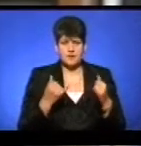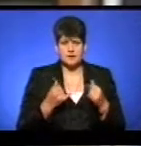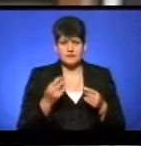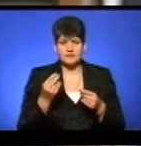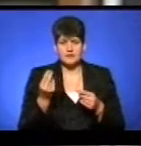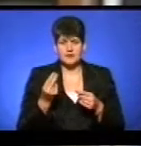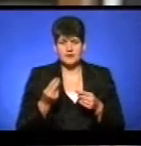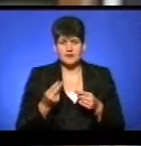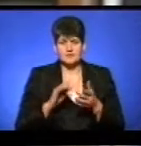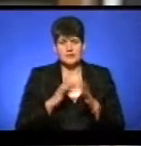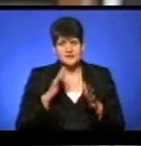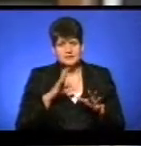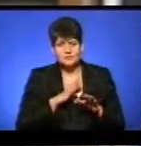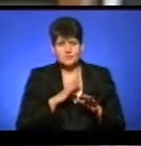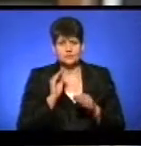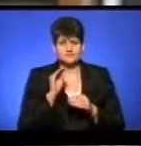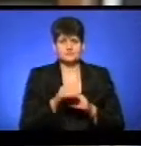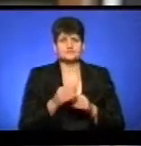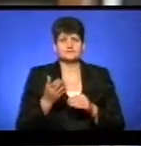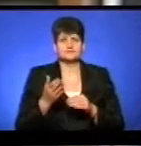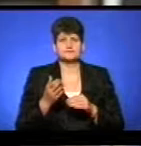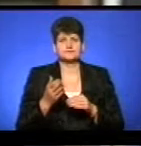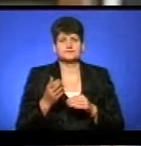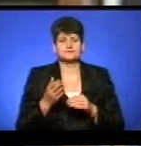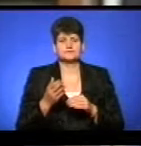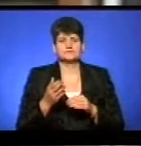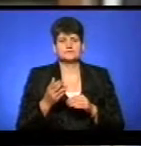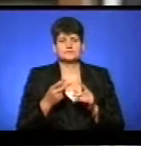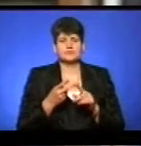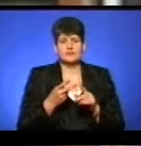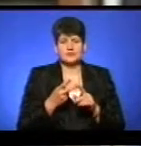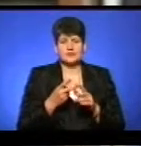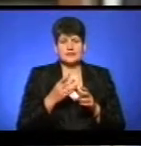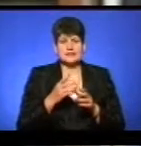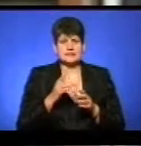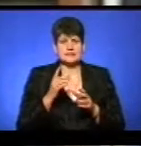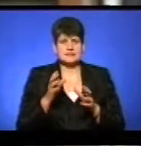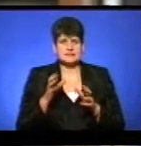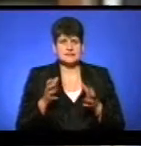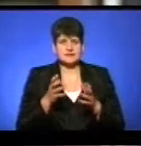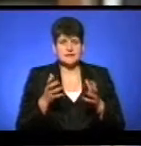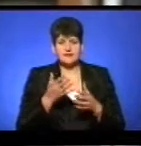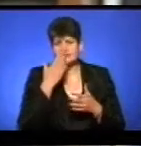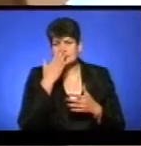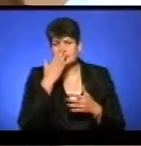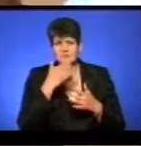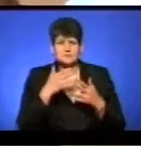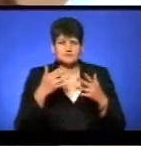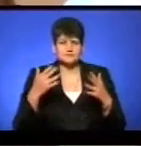блискітками, один з носінням салату, з ароматизаторами.